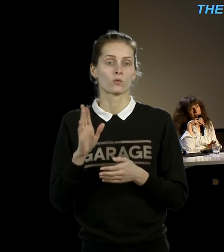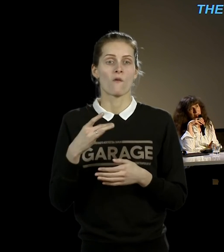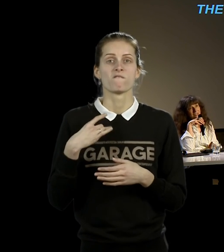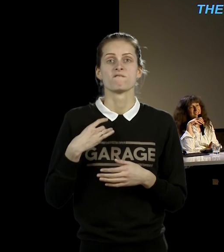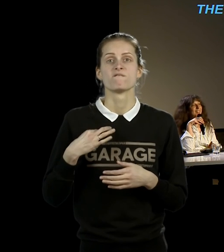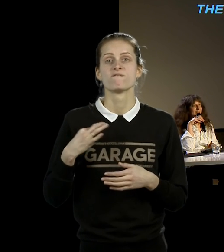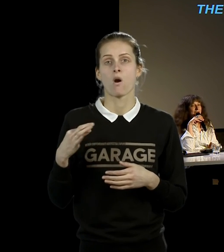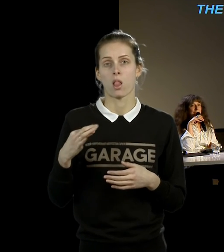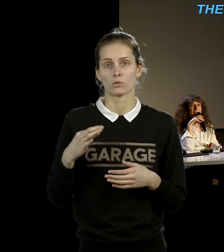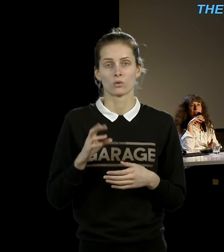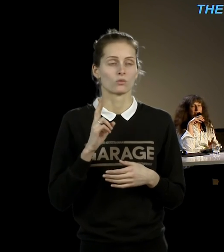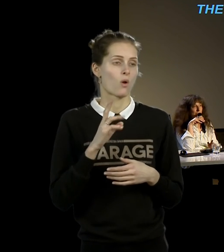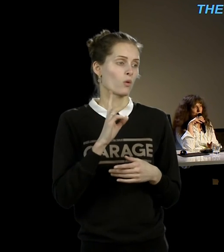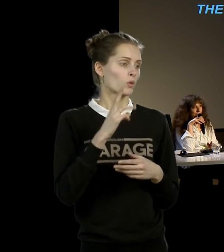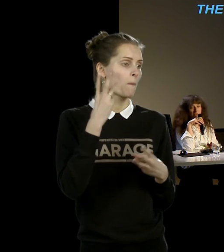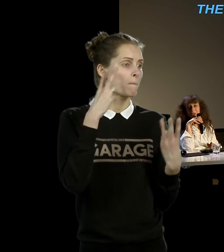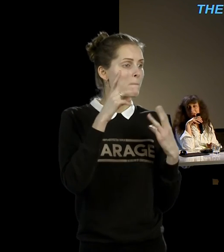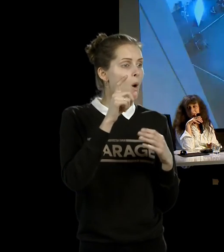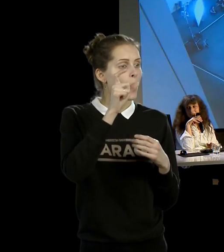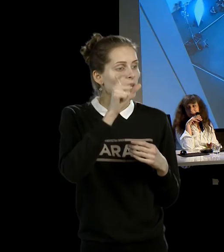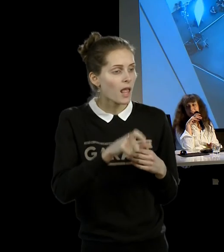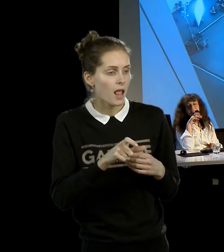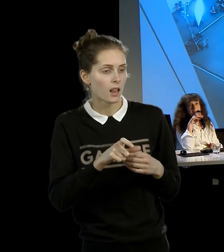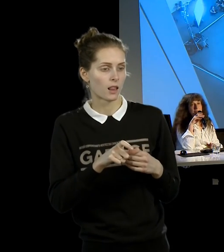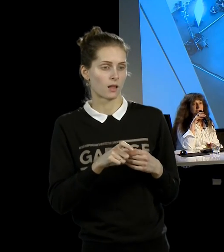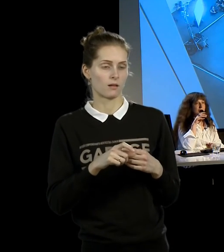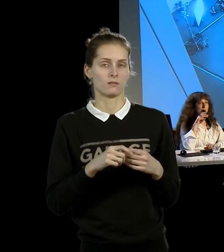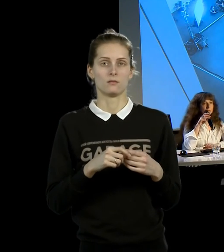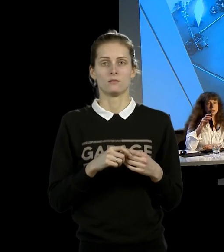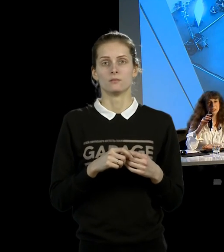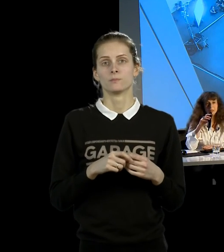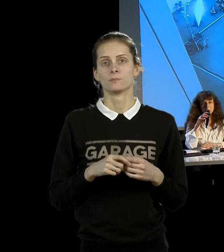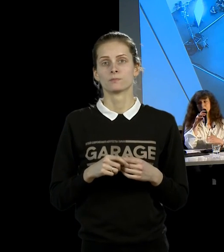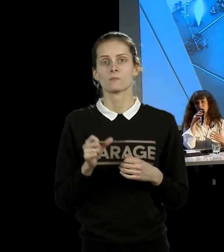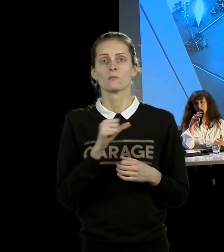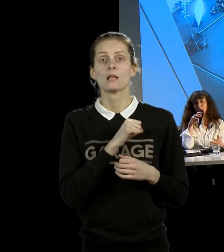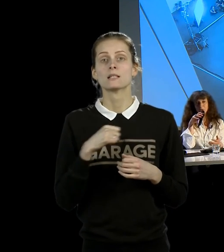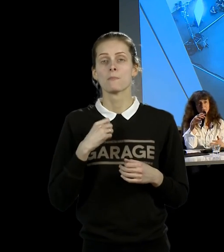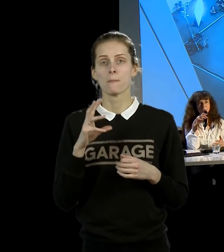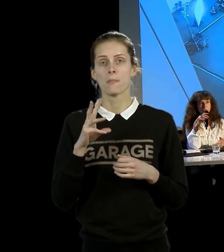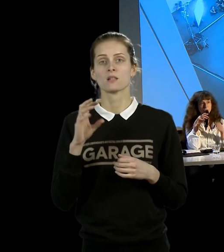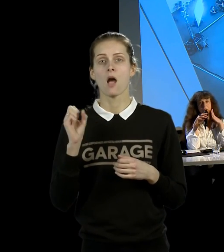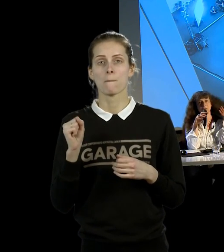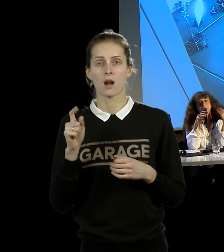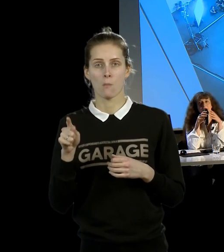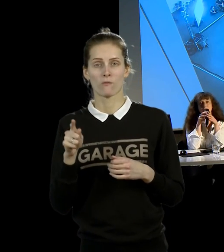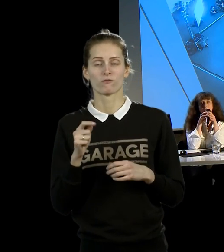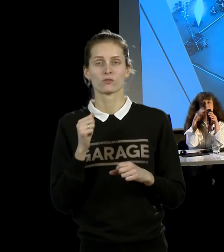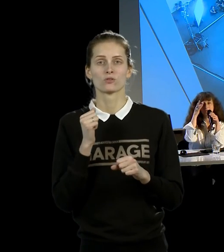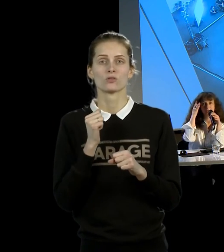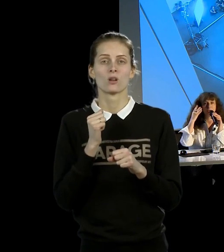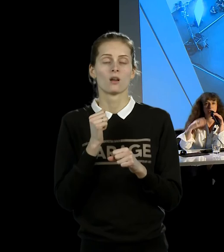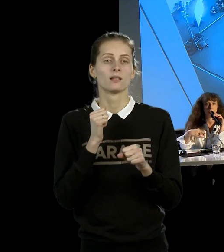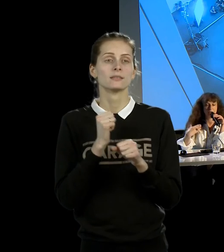моделей, или как угодно можно этих людей называть. Сама Марина Абрамович делает перформанс в присутствии художника. Как вы знаете,